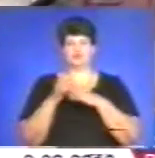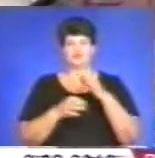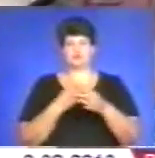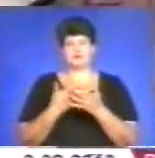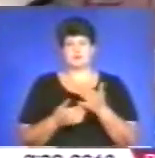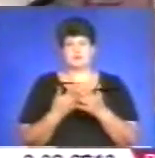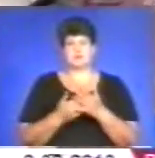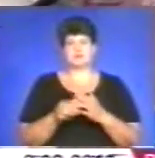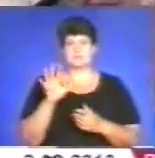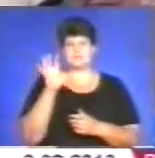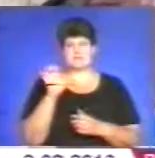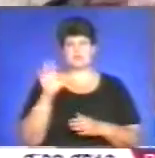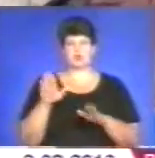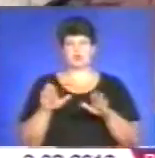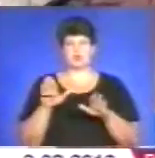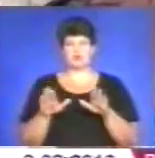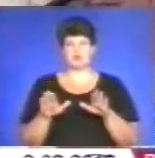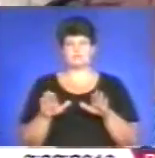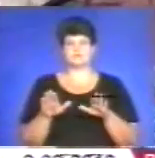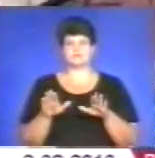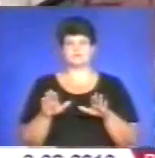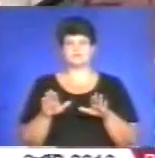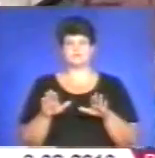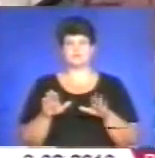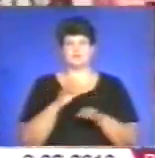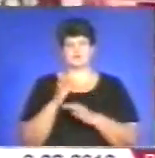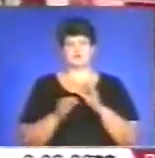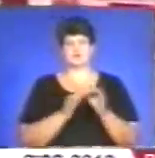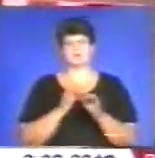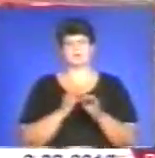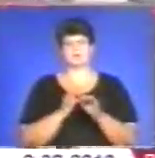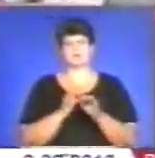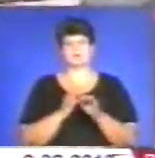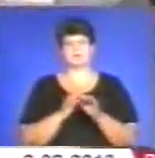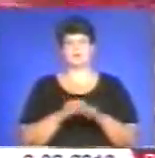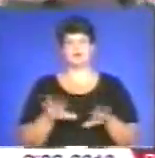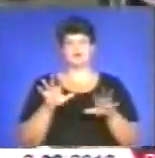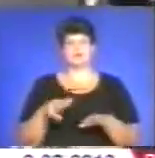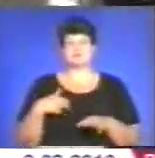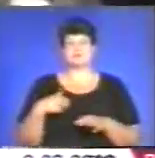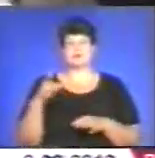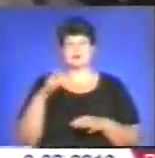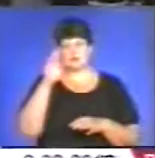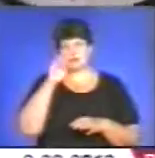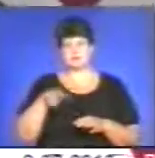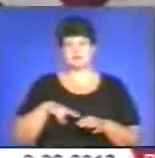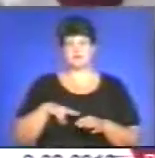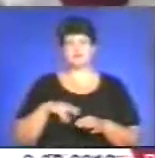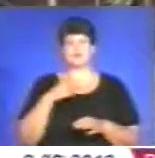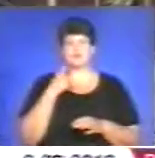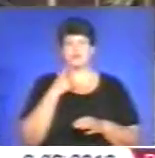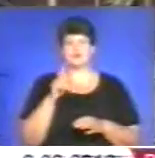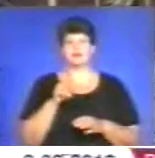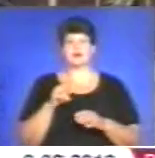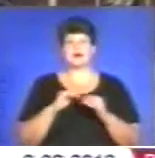це 500 тонн в сутки. Голова Заліщицької райдержадміністрації Олег Барчук сподівається,